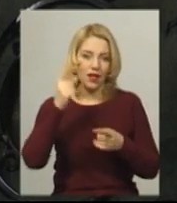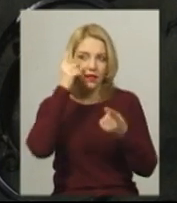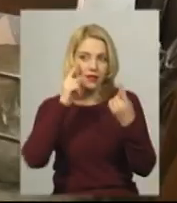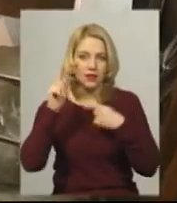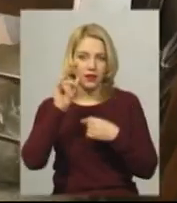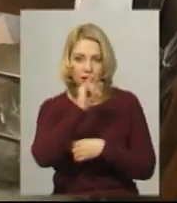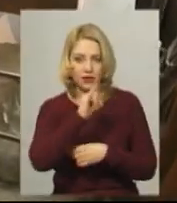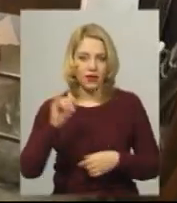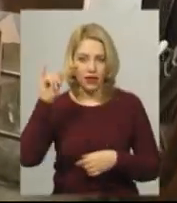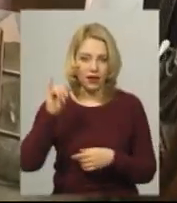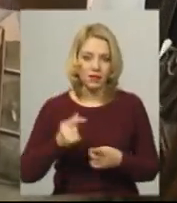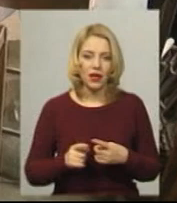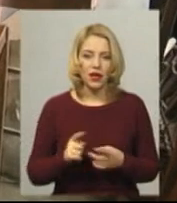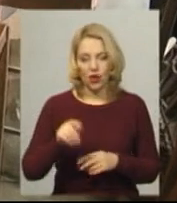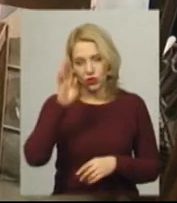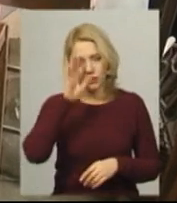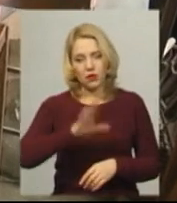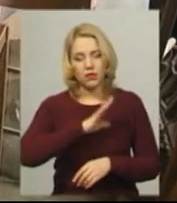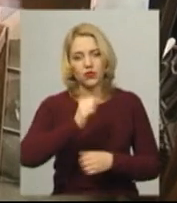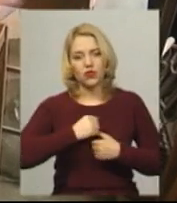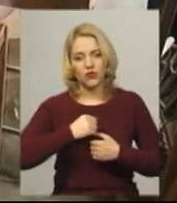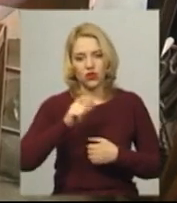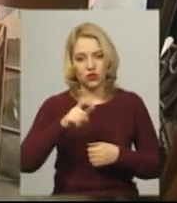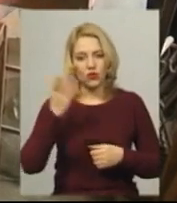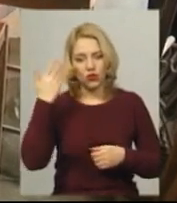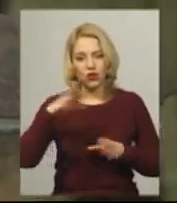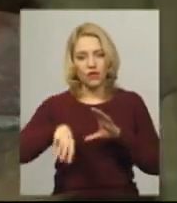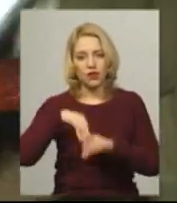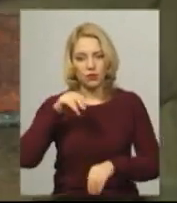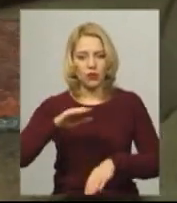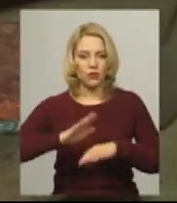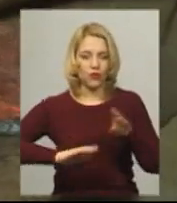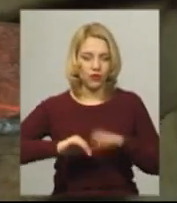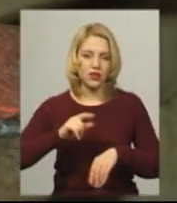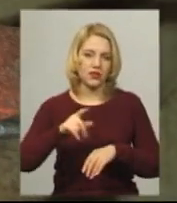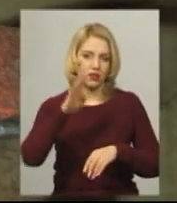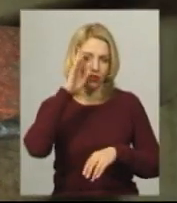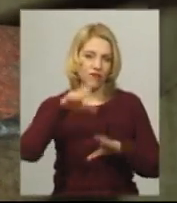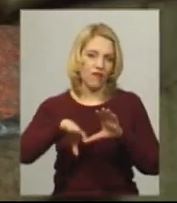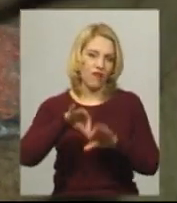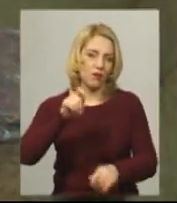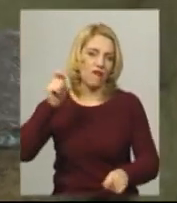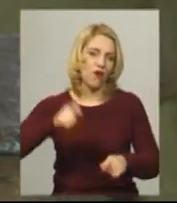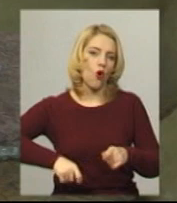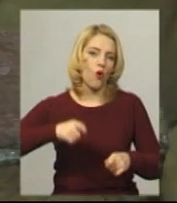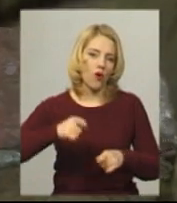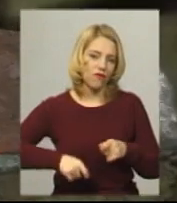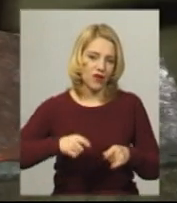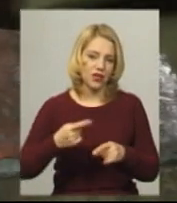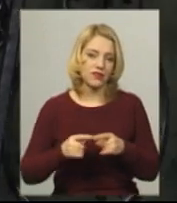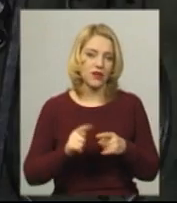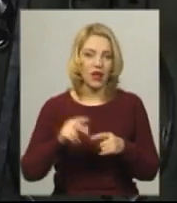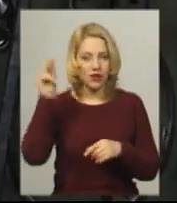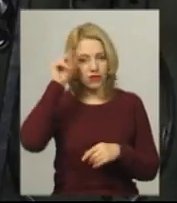Думка ідея. Чоловік колишньо військовий. Коли постав вибір професії, Андрій обрав ковальство. Каже, це був порив в душі. Опановував новий фах на